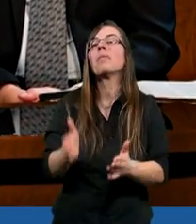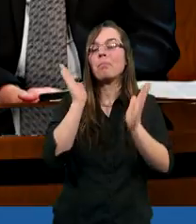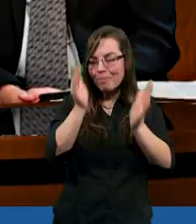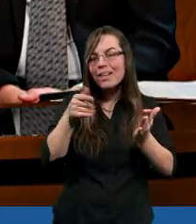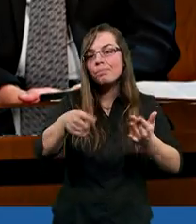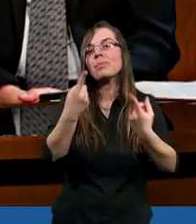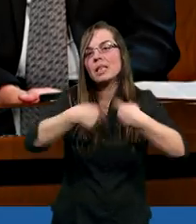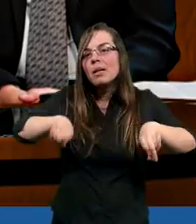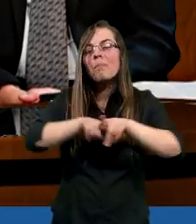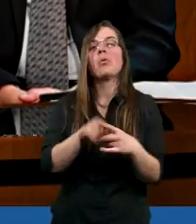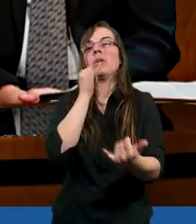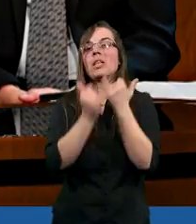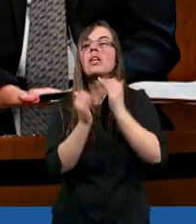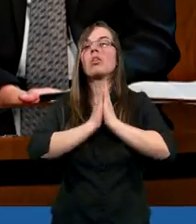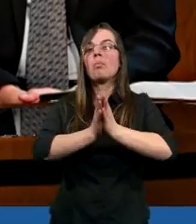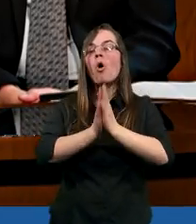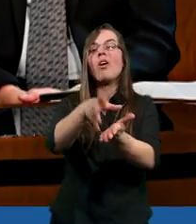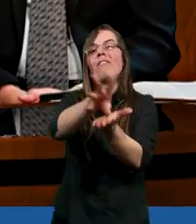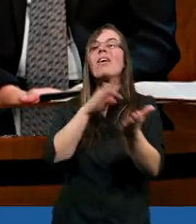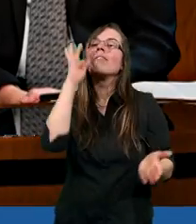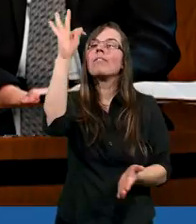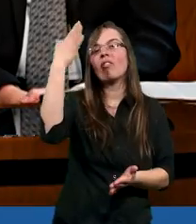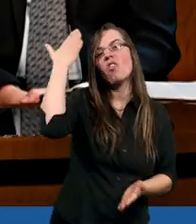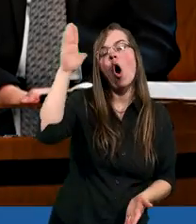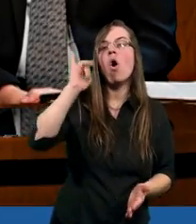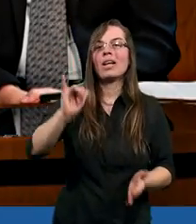no to spełni. Jeśli prosimy, oczywiście według Jego woli.